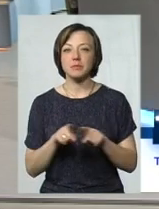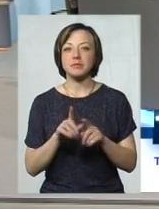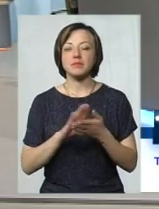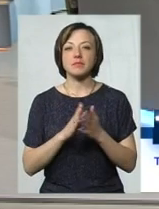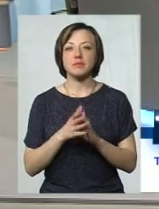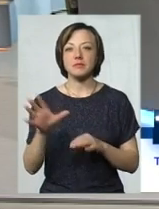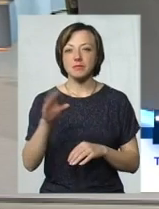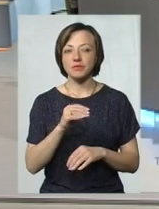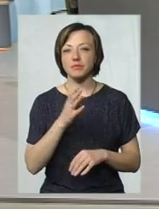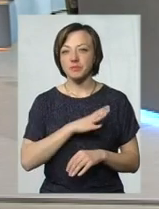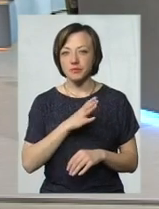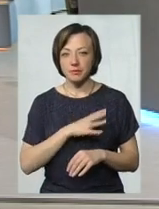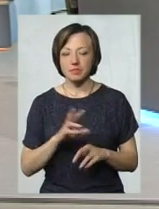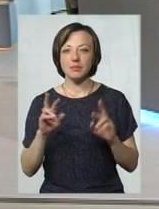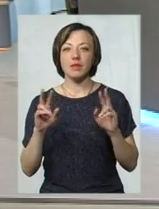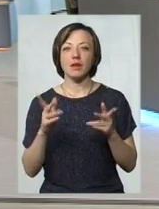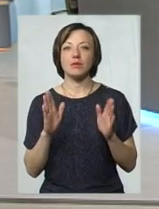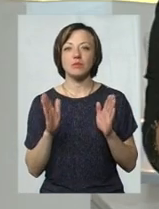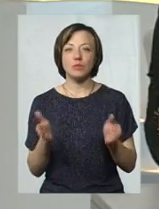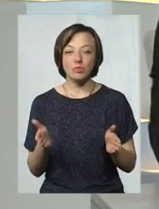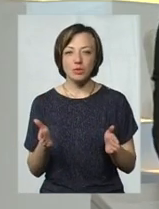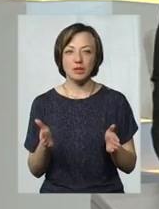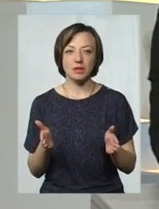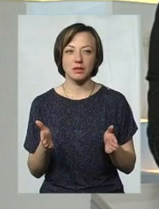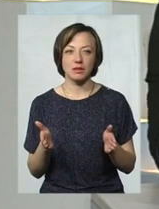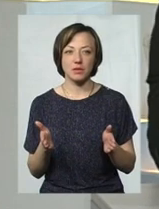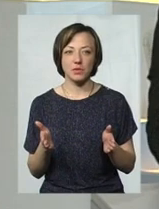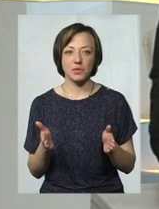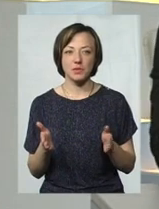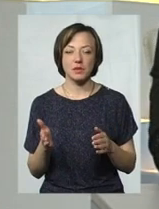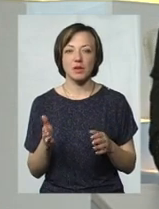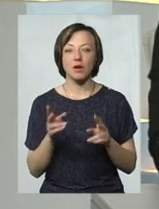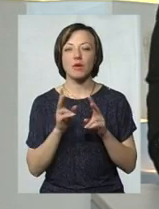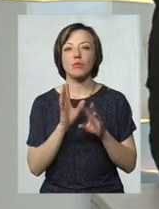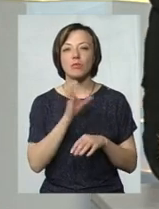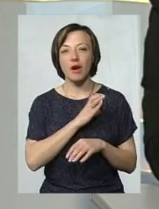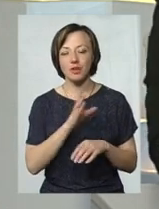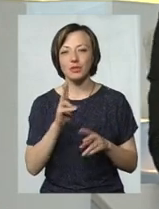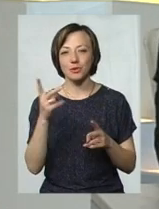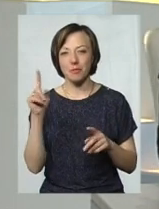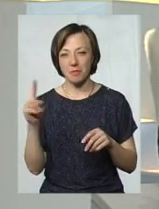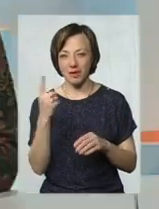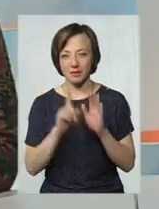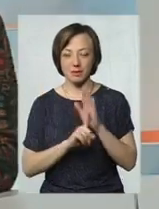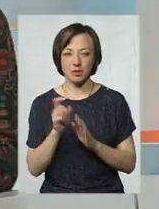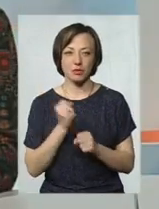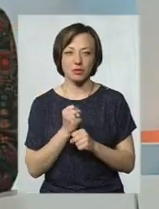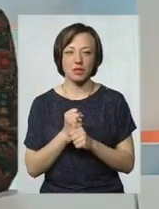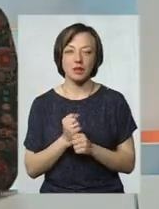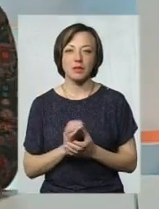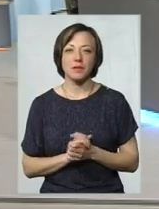чекають, як же ж воно буде, всі виходять із зони комфорту, і тут буде багаче і той, хто перший, візьметься щось робити.